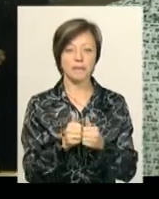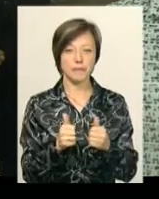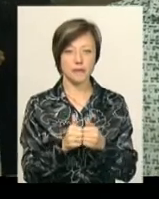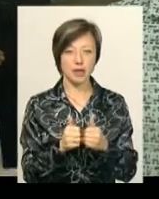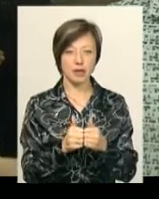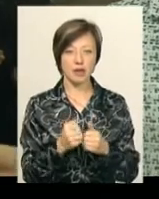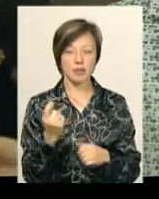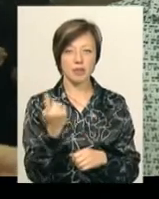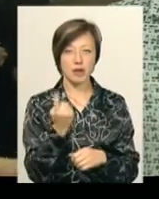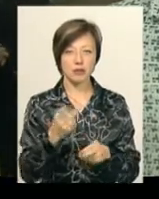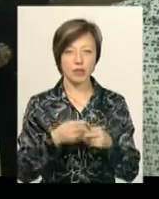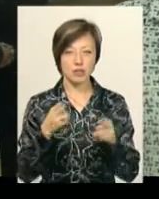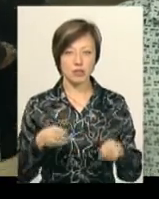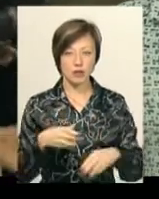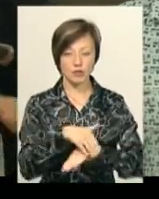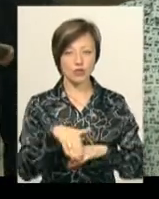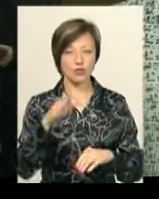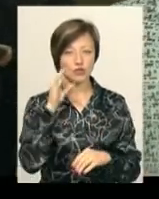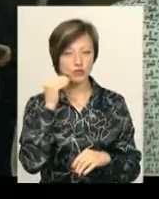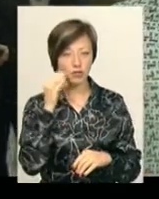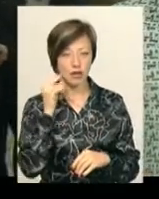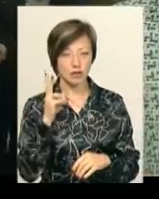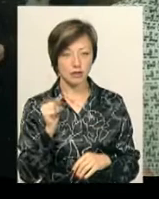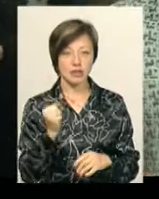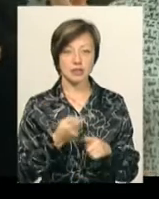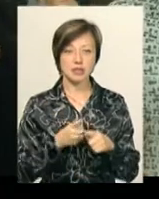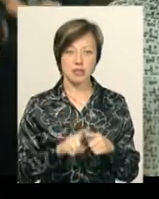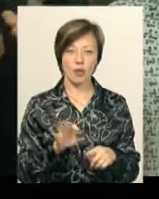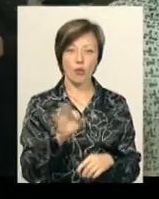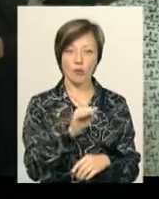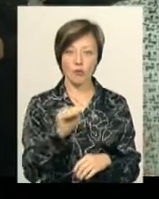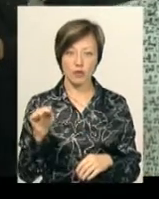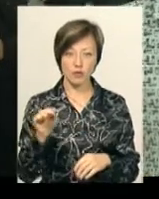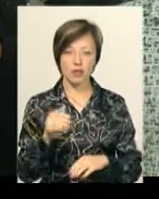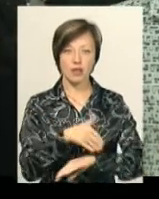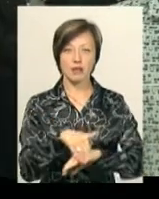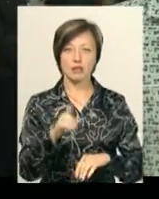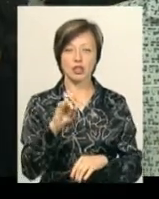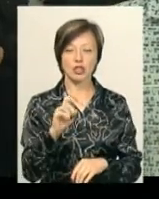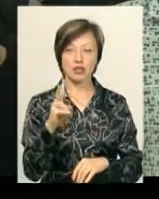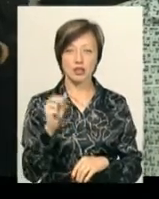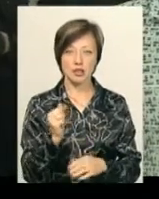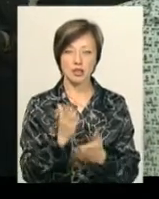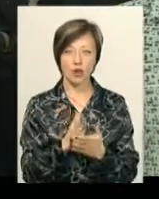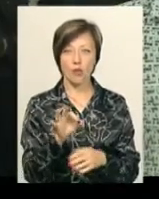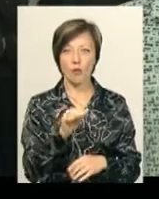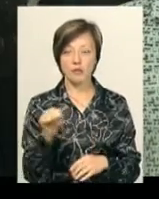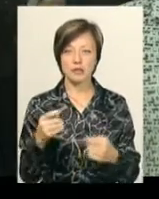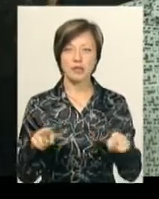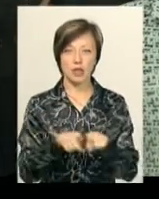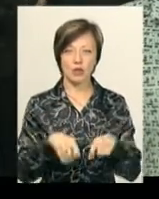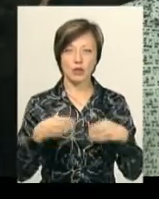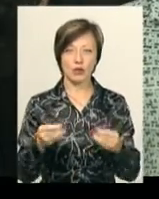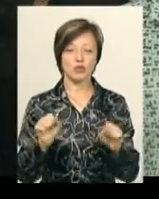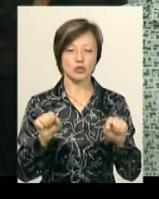першого автовокзалу по вулиці Шевченка, цей офіс на Зарічанській, є офіси, які теж